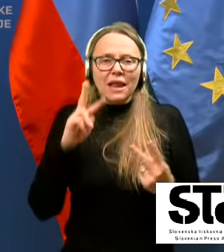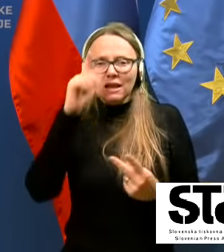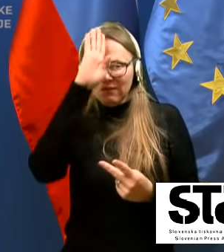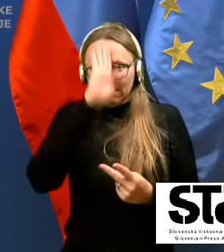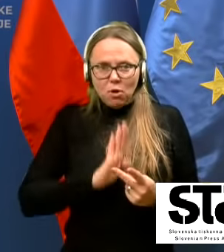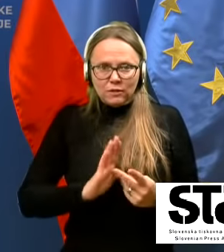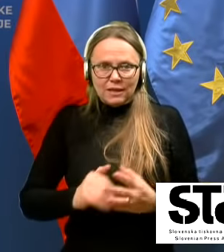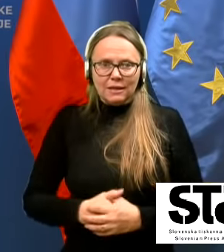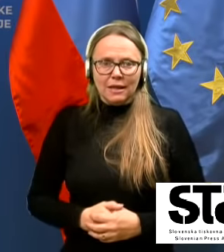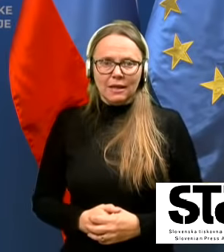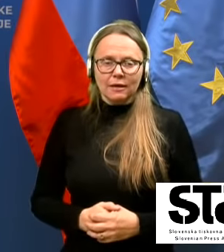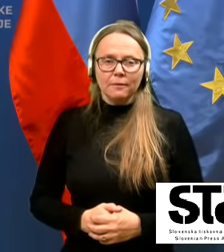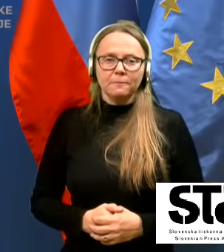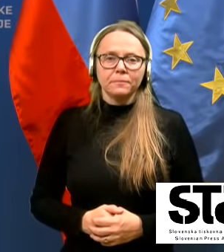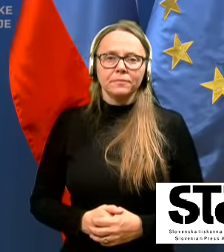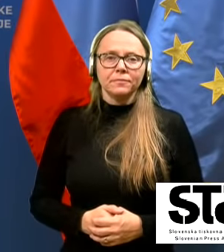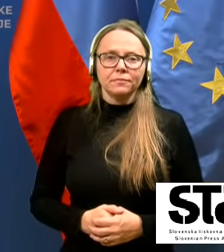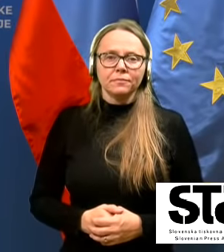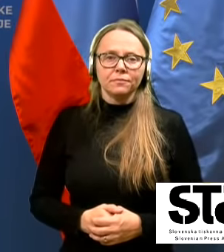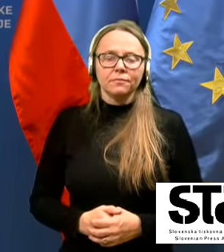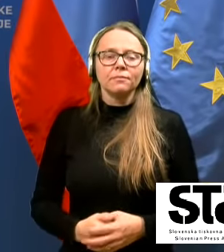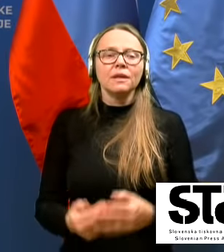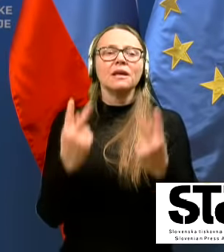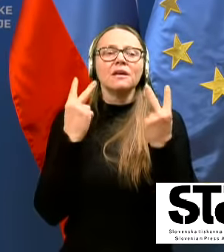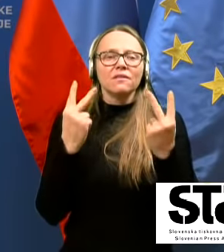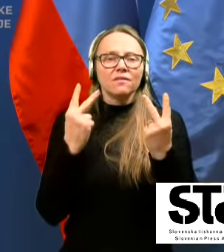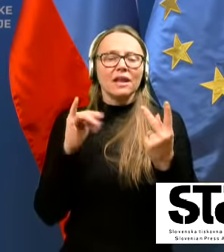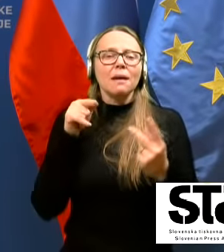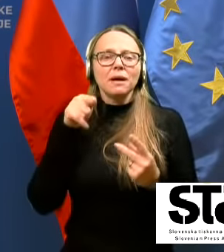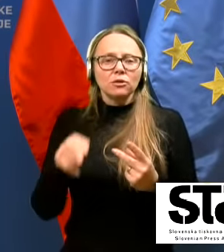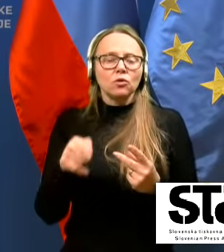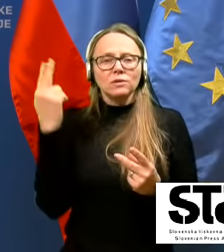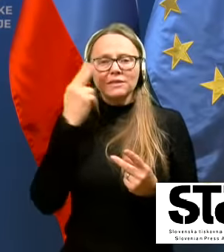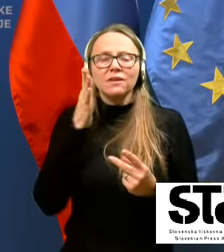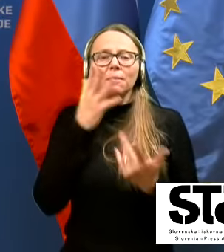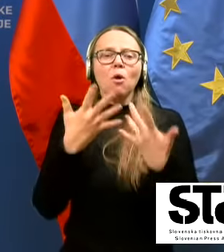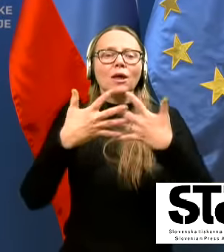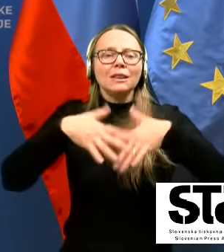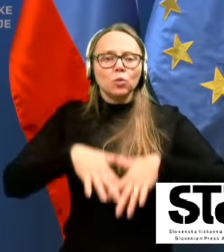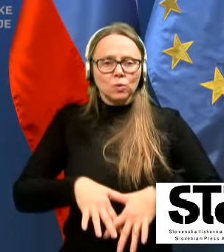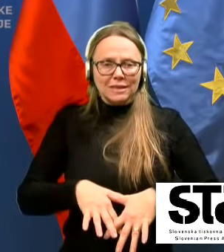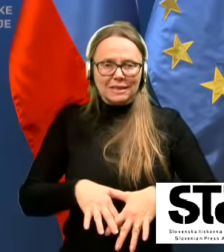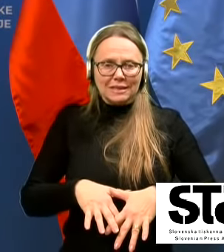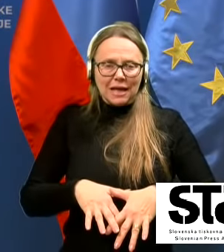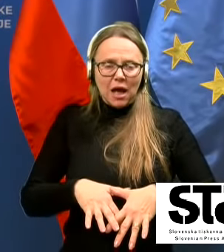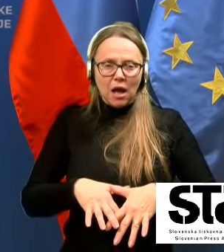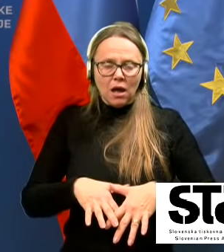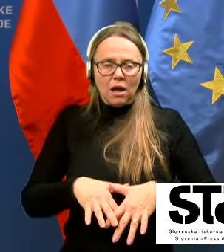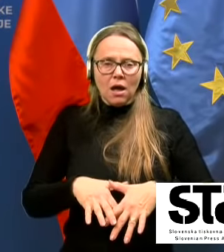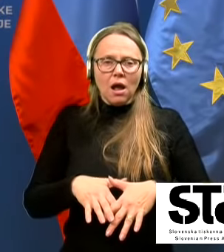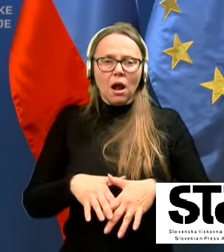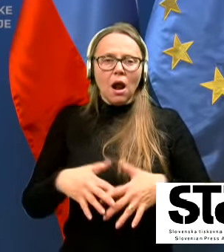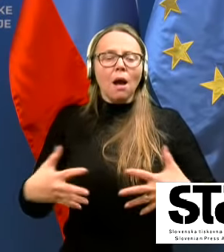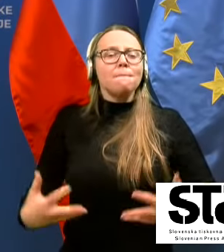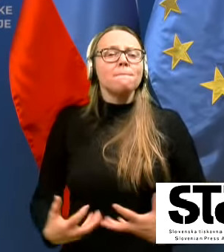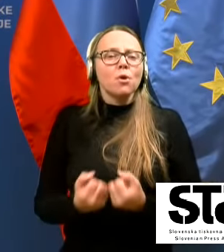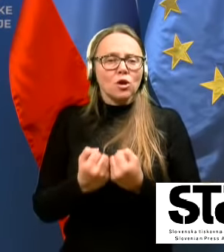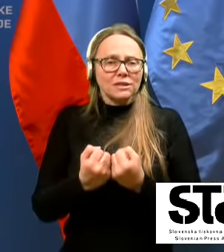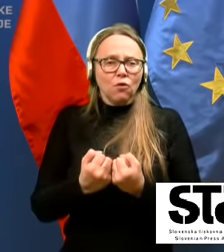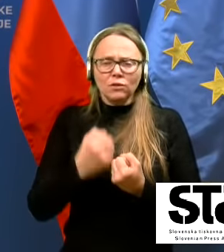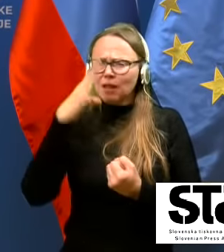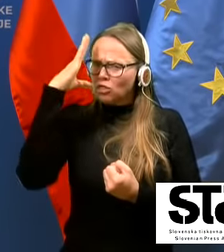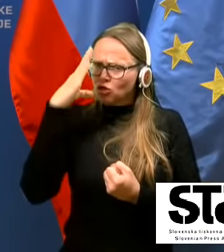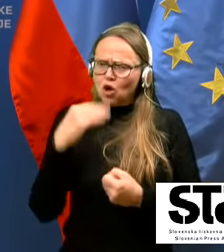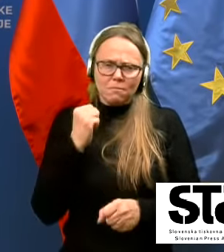ponedeljek. Velja pa to, da bo sveda industrijska proizvodnja delovala nam normalno naprej, sveda,